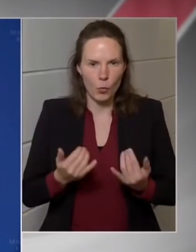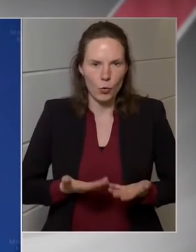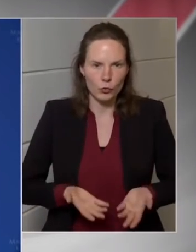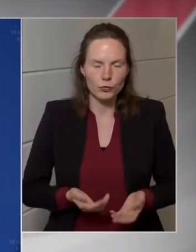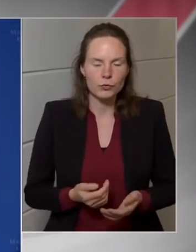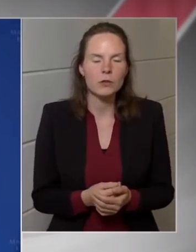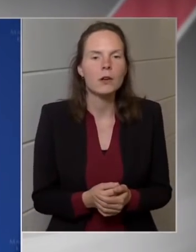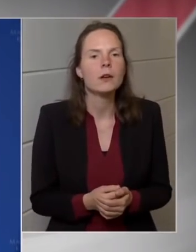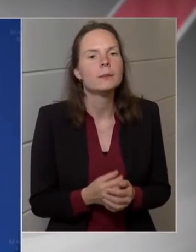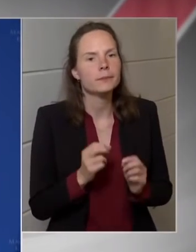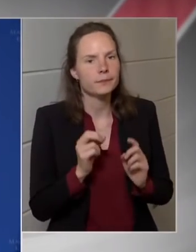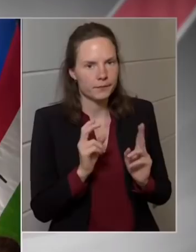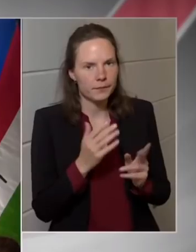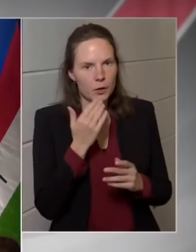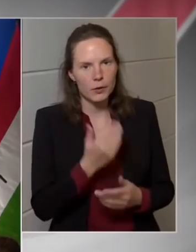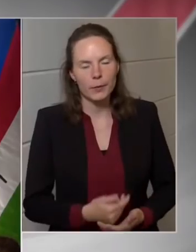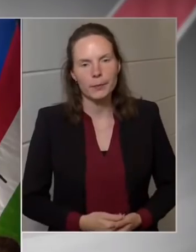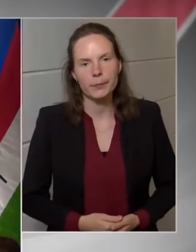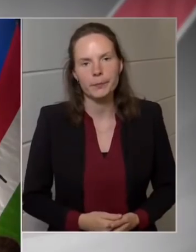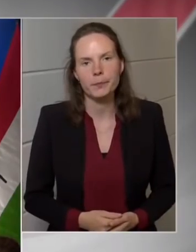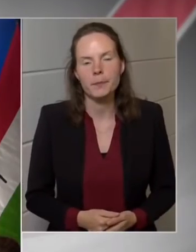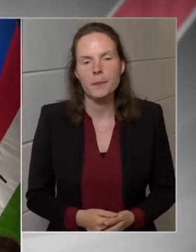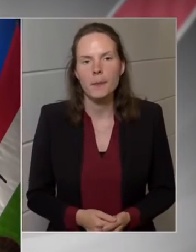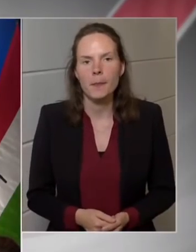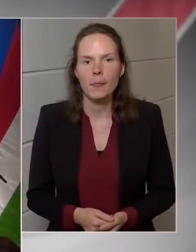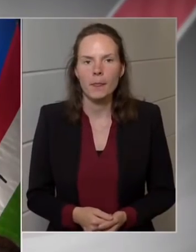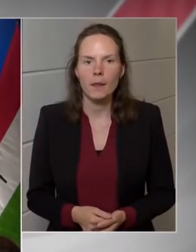Köszönöm. Metropol.